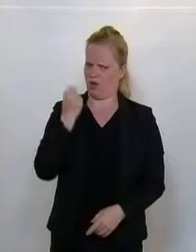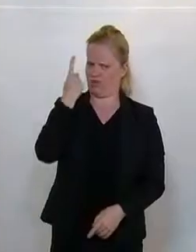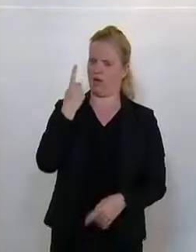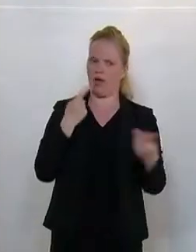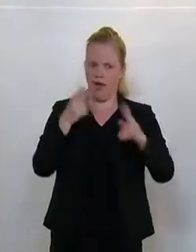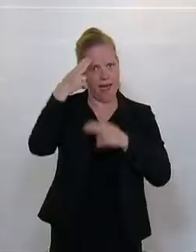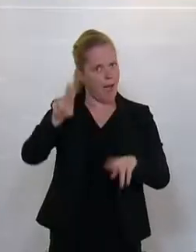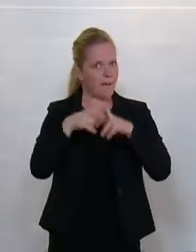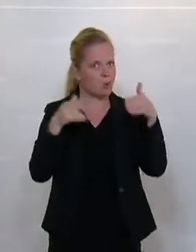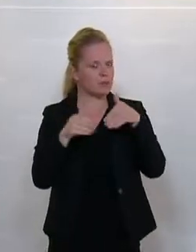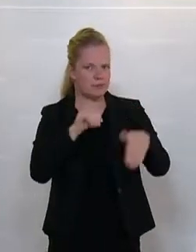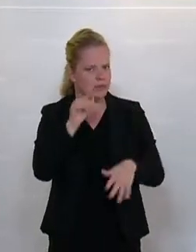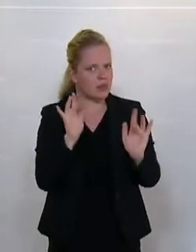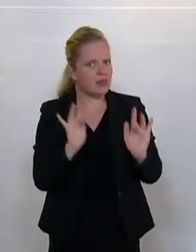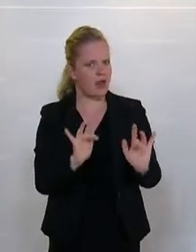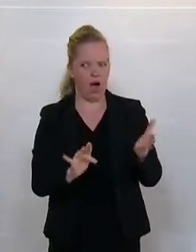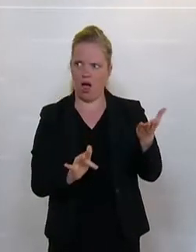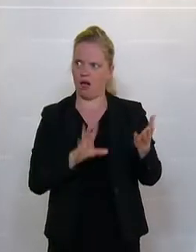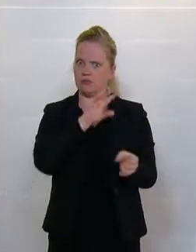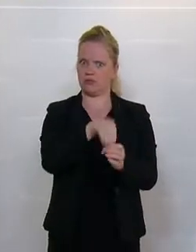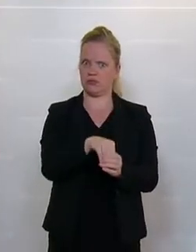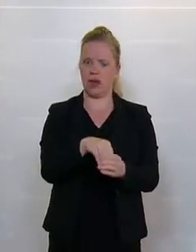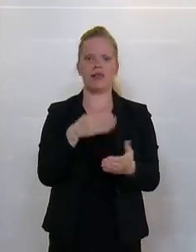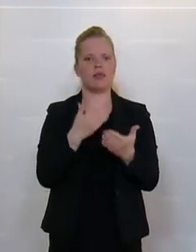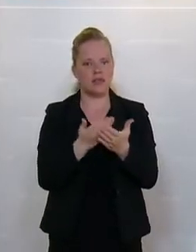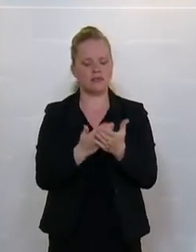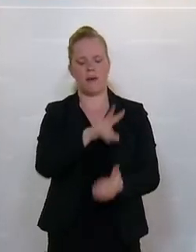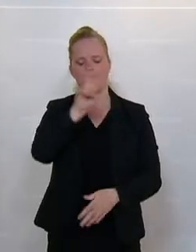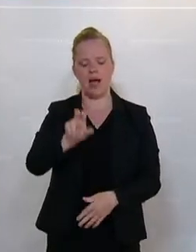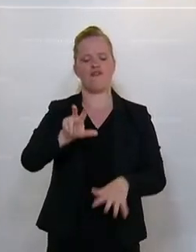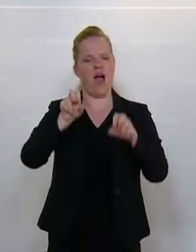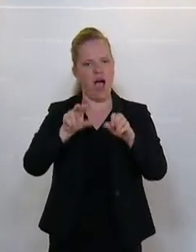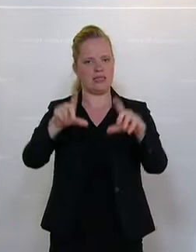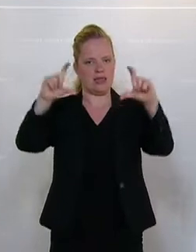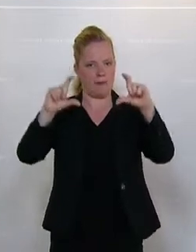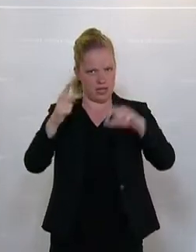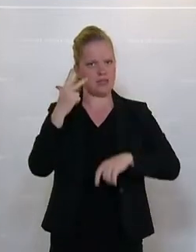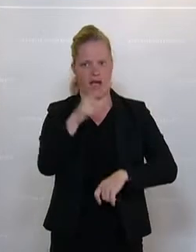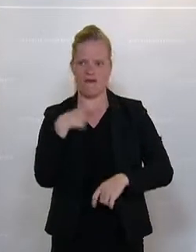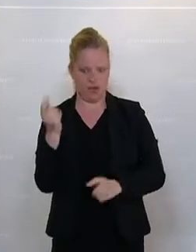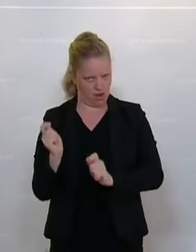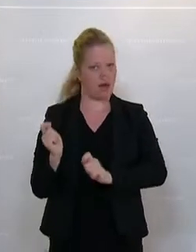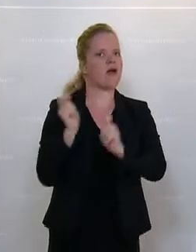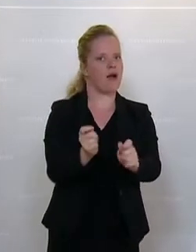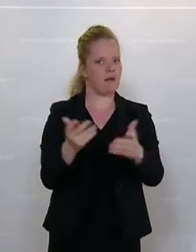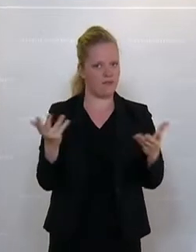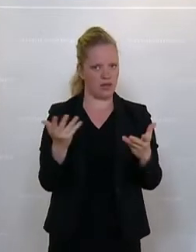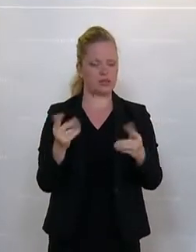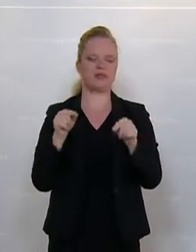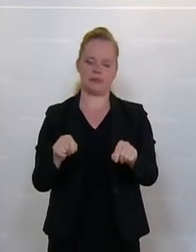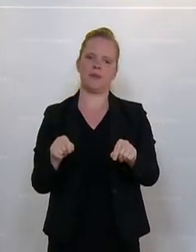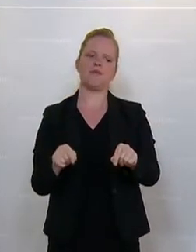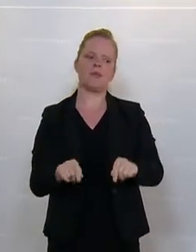nicht anwesend ist und stellen gemäß § 18 Absatz 3 einen Antrag auf